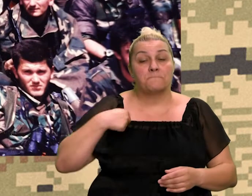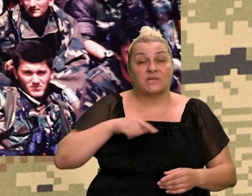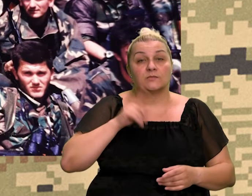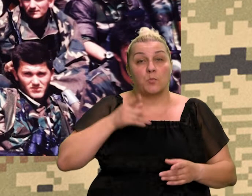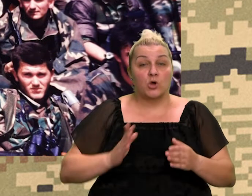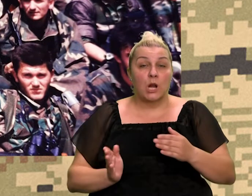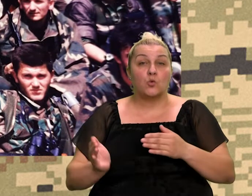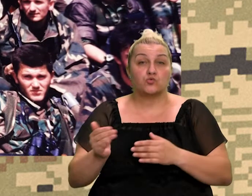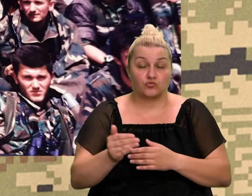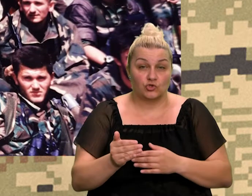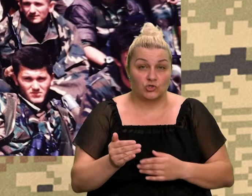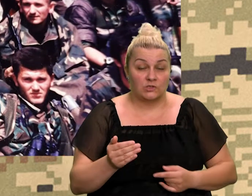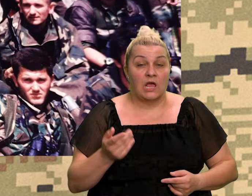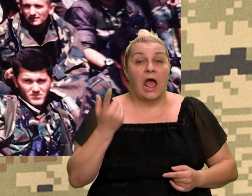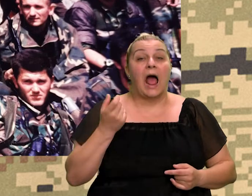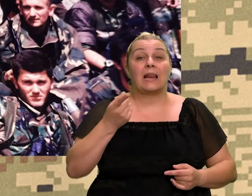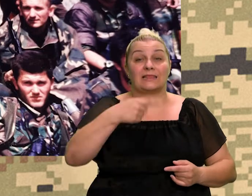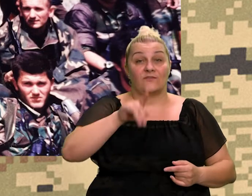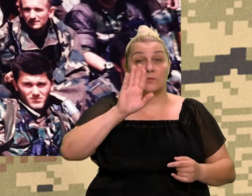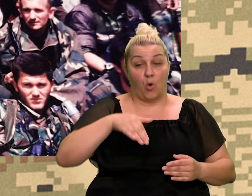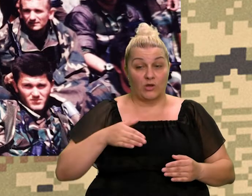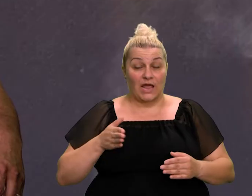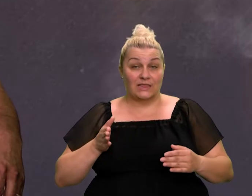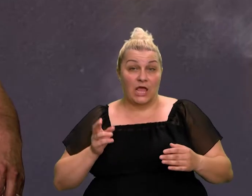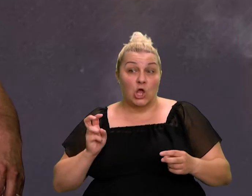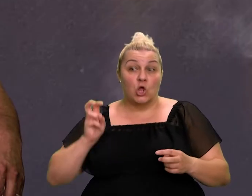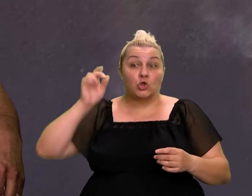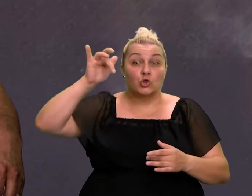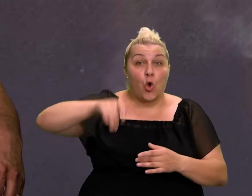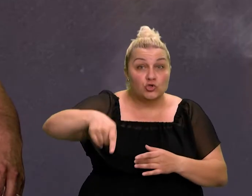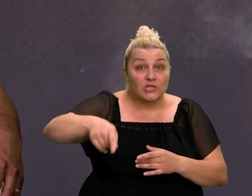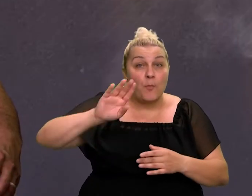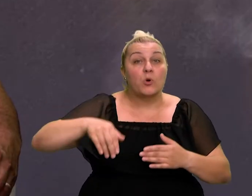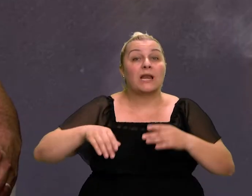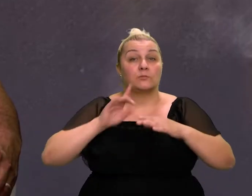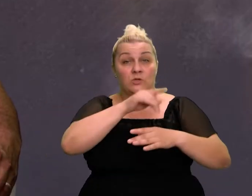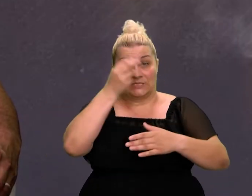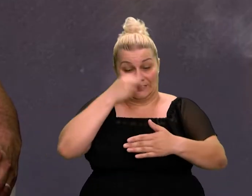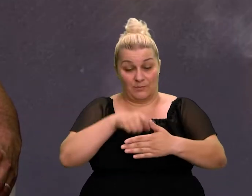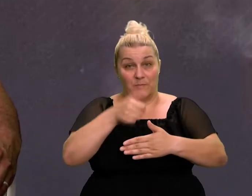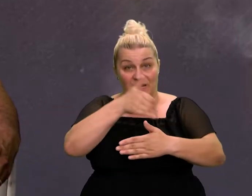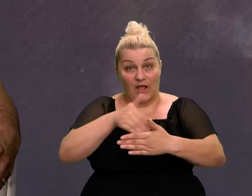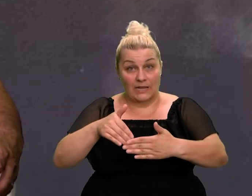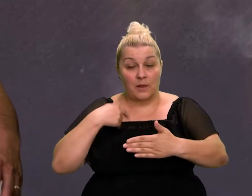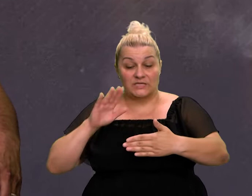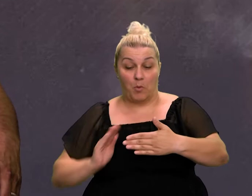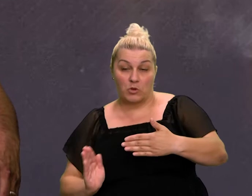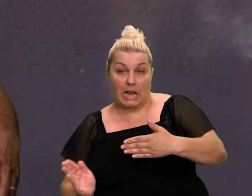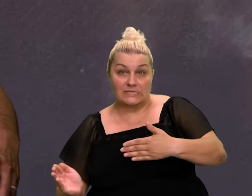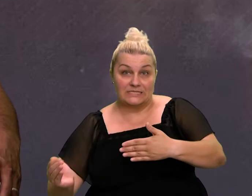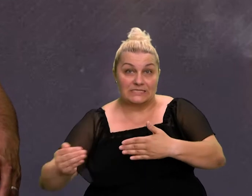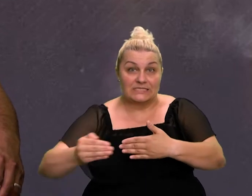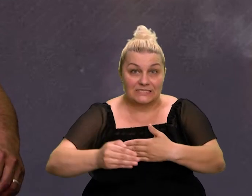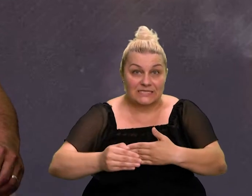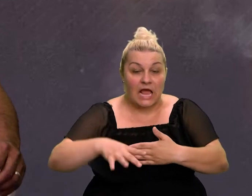uđemo, znači, ali da bi vi došli, vi morate proći njihovu prvu liniju. I snimiti teren, šta se događa iza,